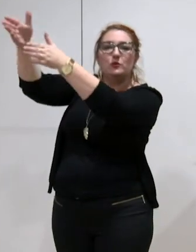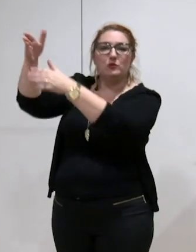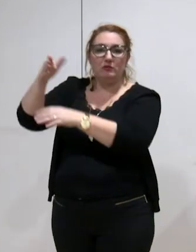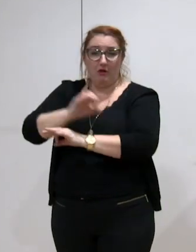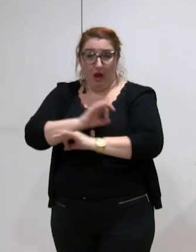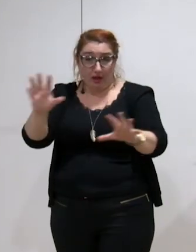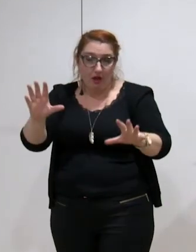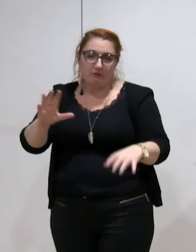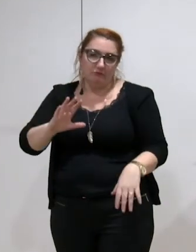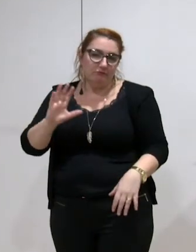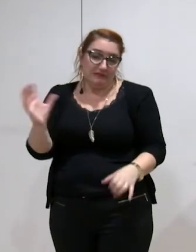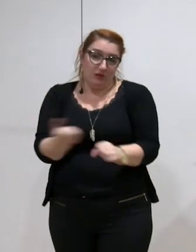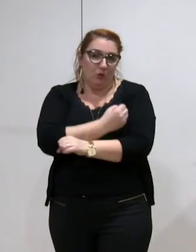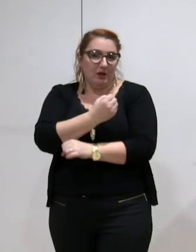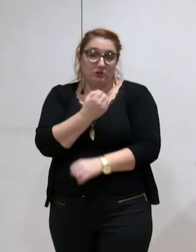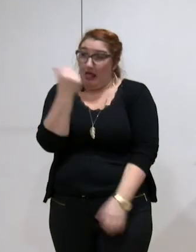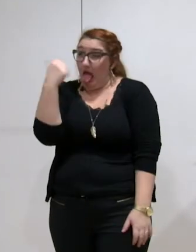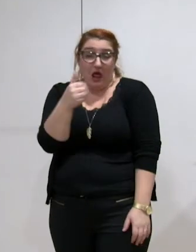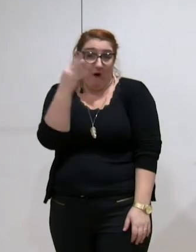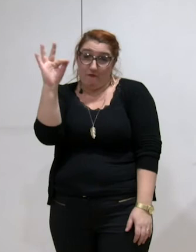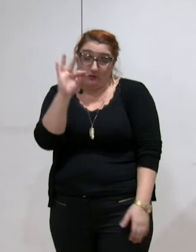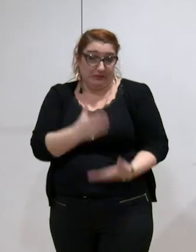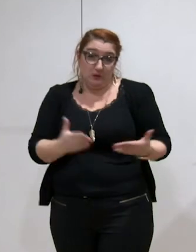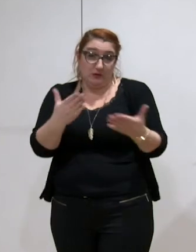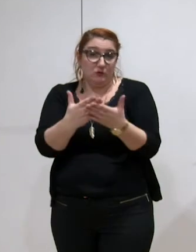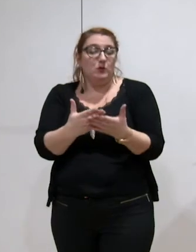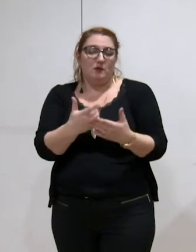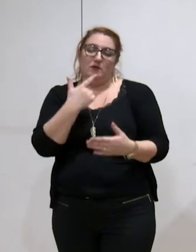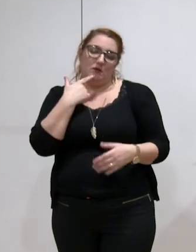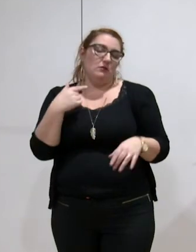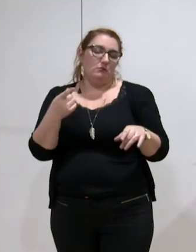regrettable, nous serons amenés également à nous positionner